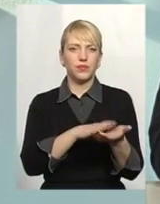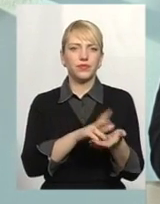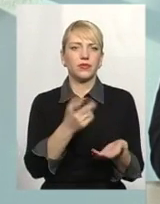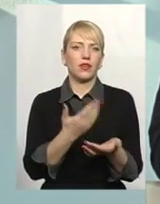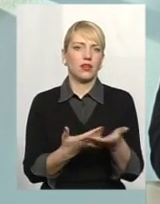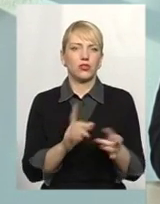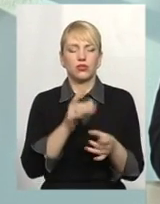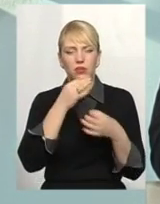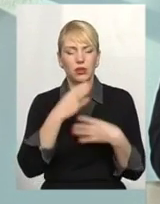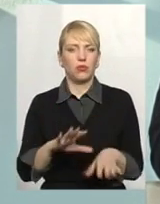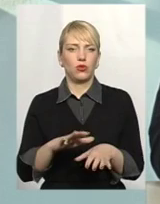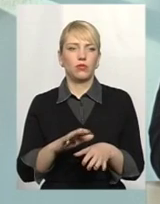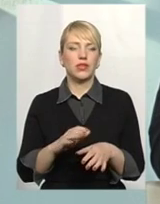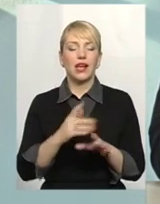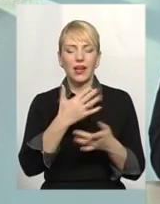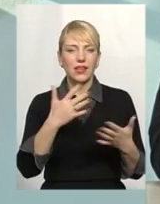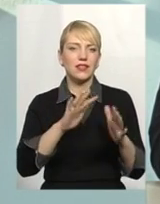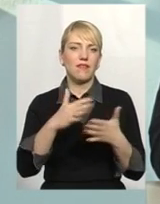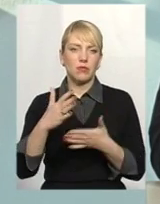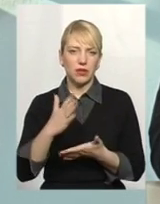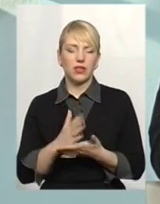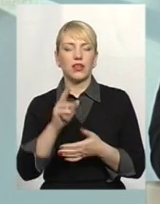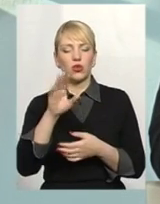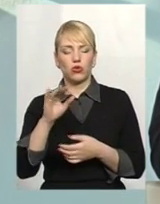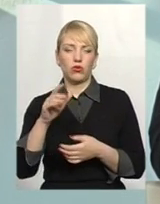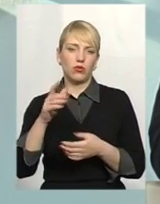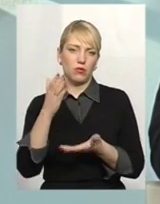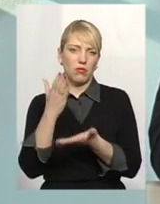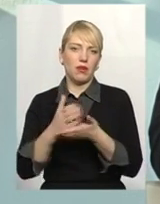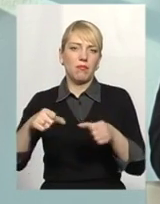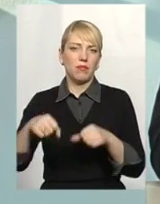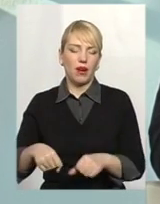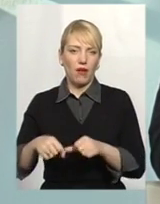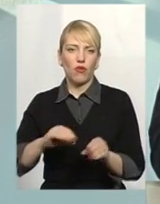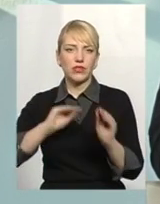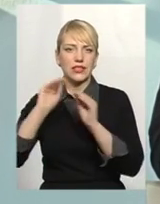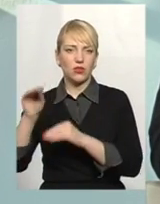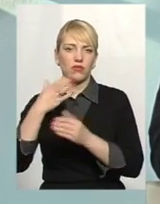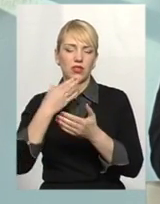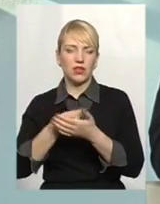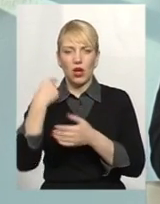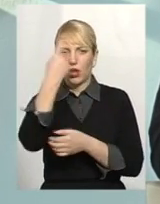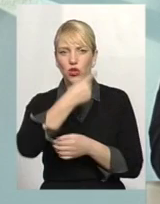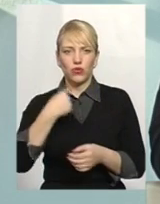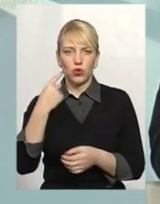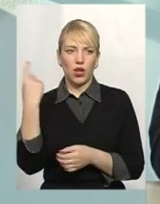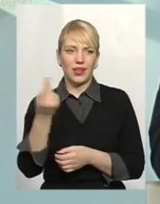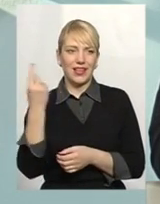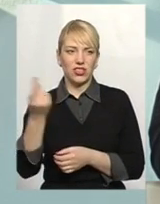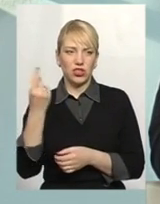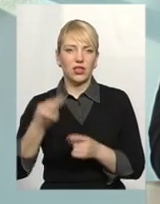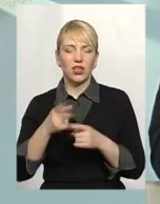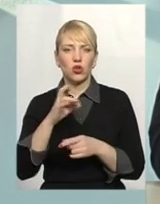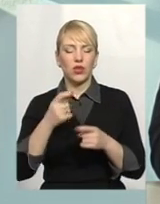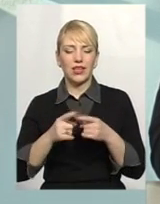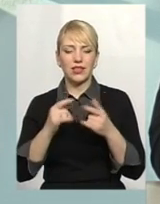різні бувають випадки, він має повне право встановити собі індивідуальний лічильник, але це на сьогоднішній день